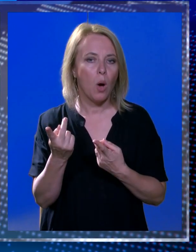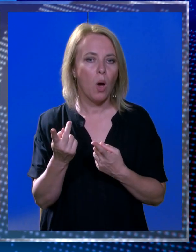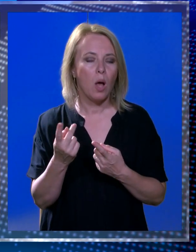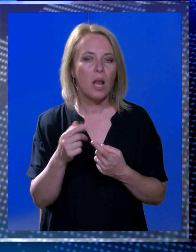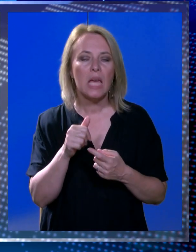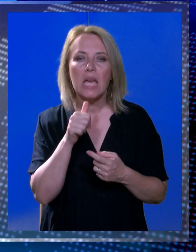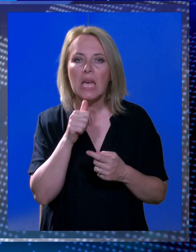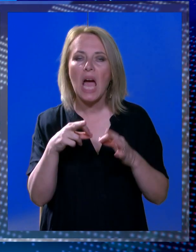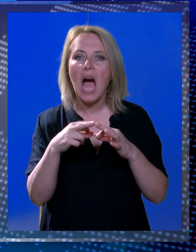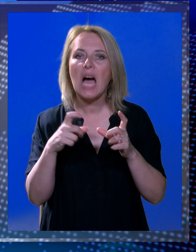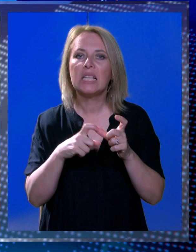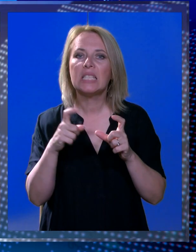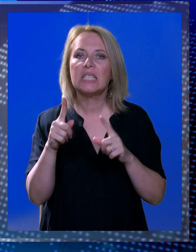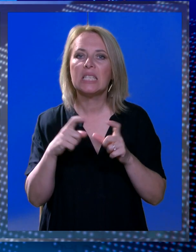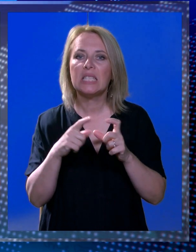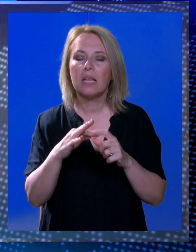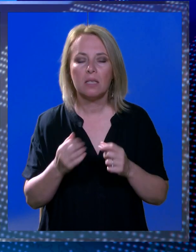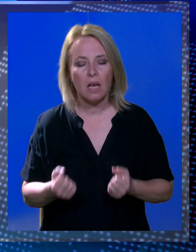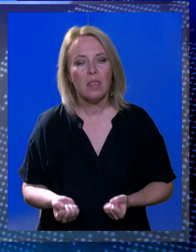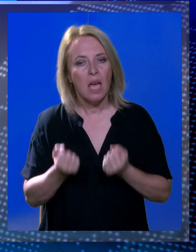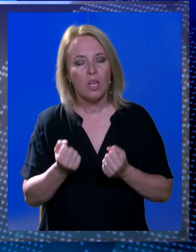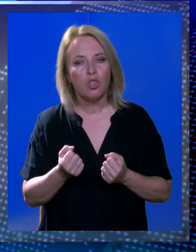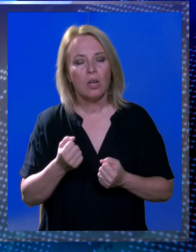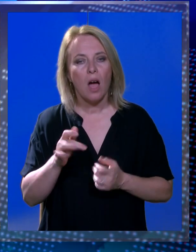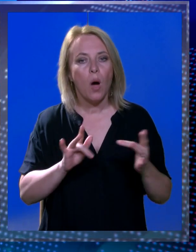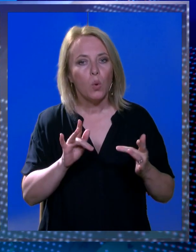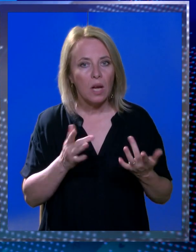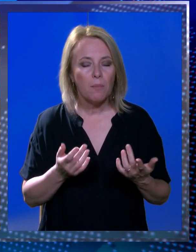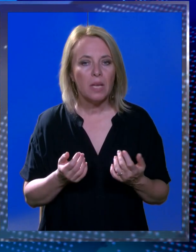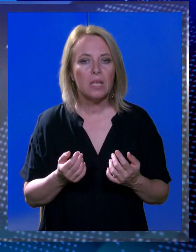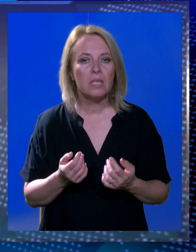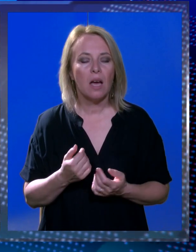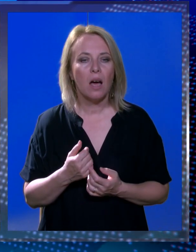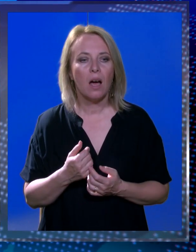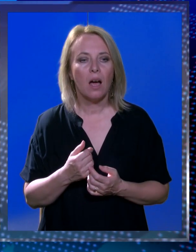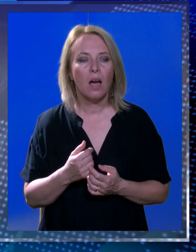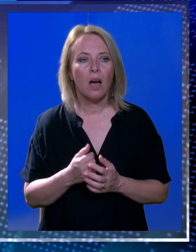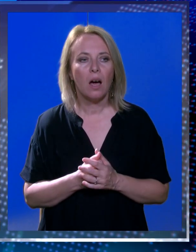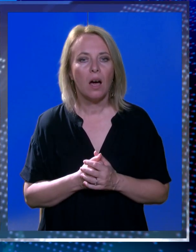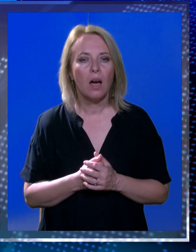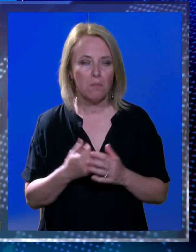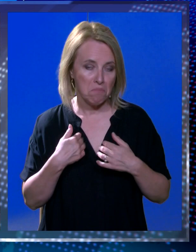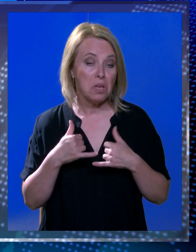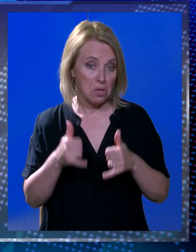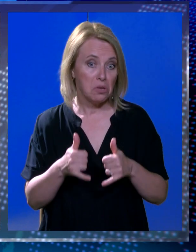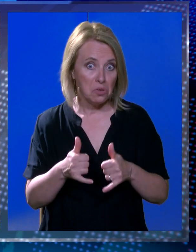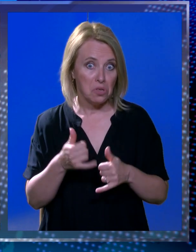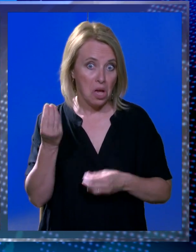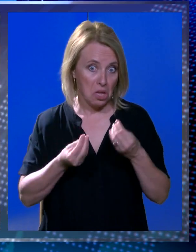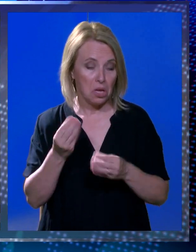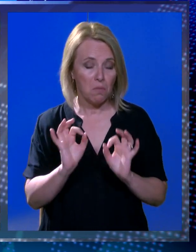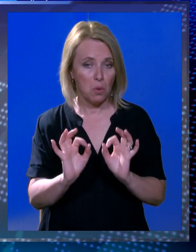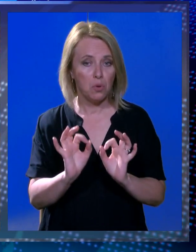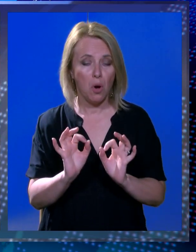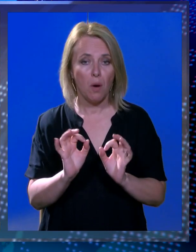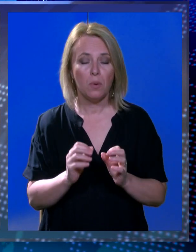i dvije asistente teška otakmica jako boli igramo dobro za